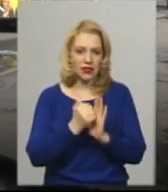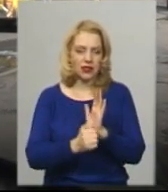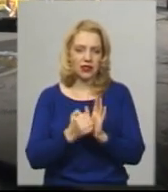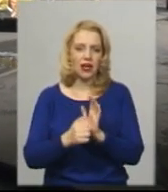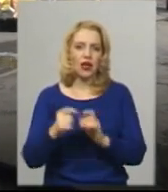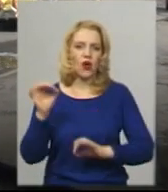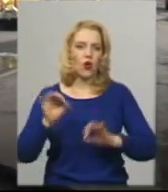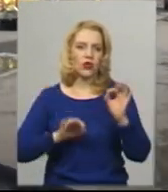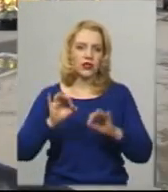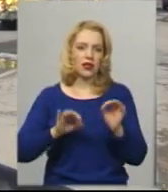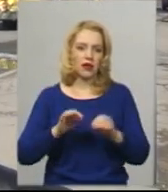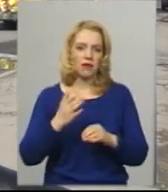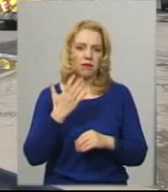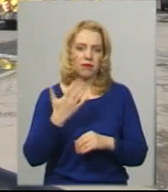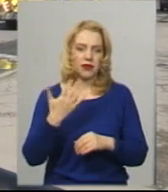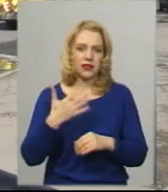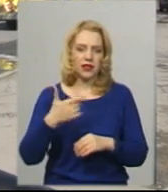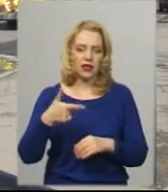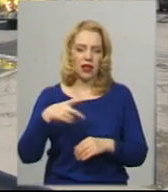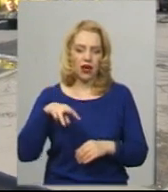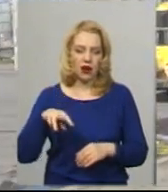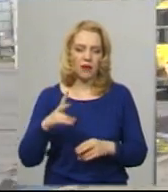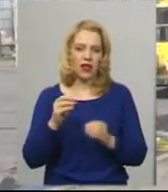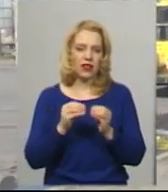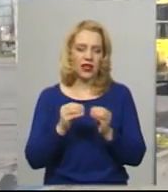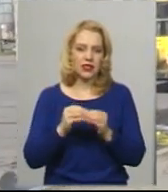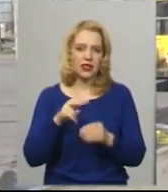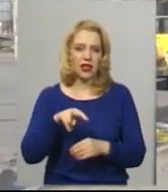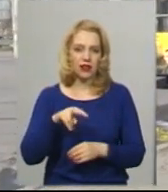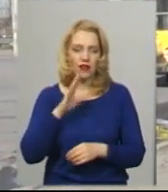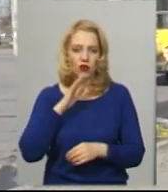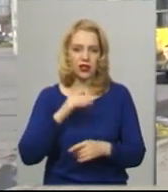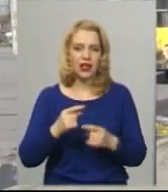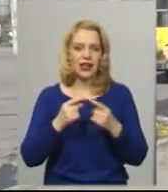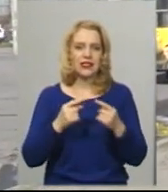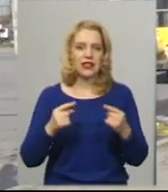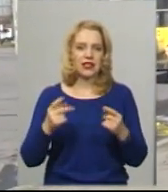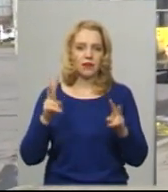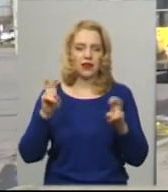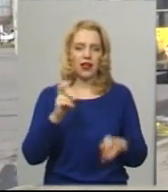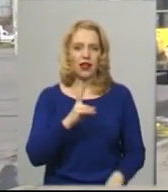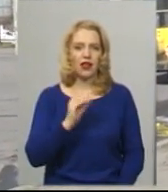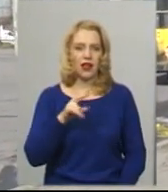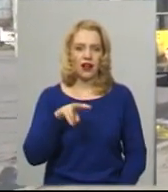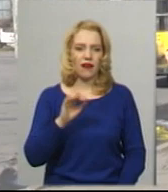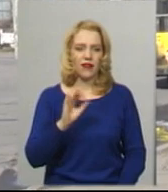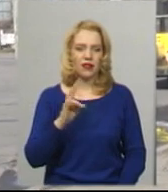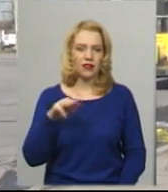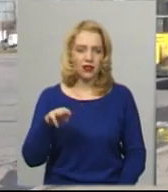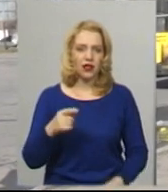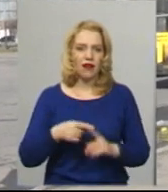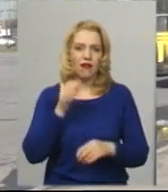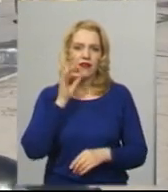5-10 грамів на 10 літрів води. Засіб називається кервінт. Він є